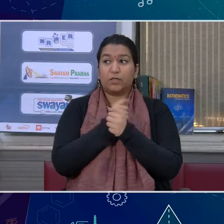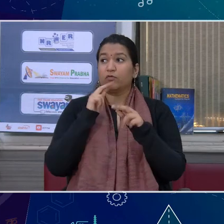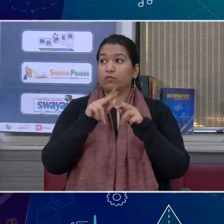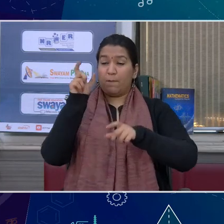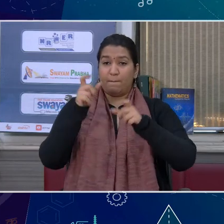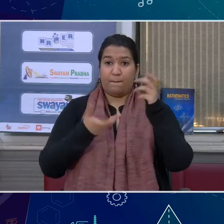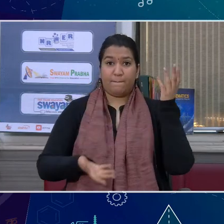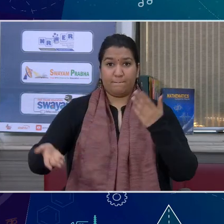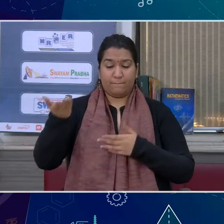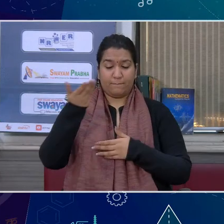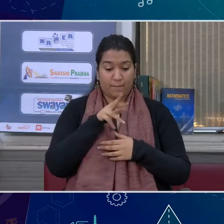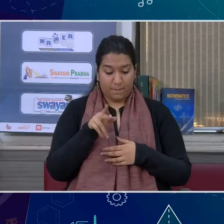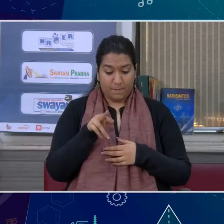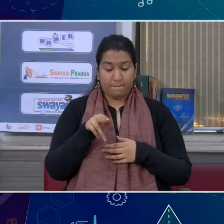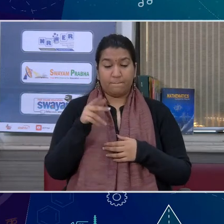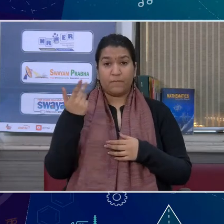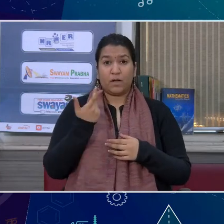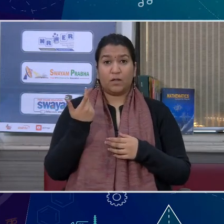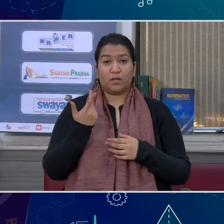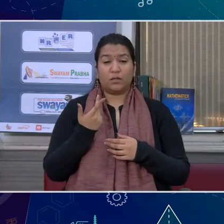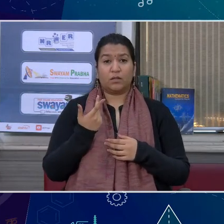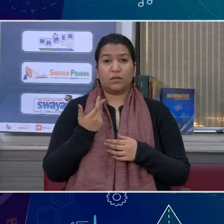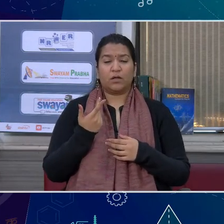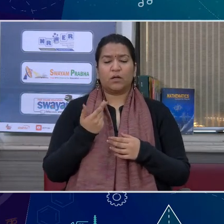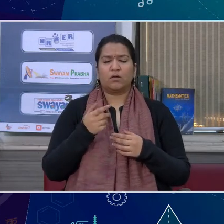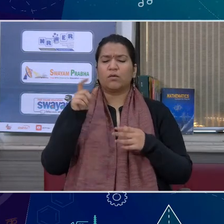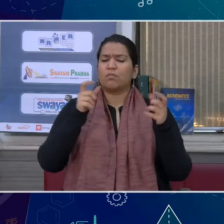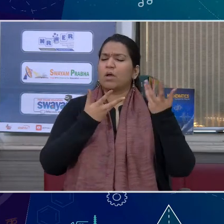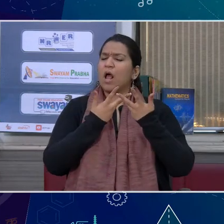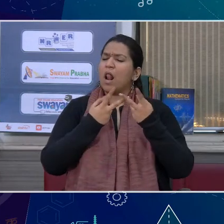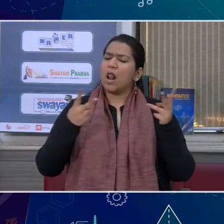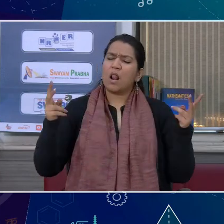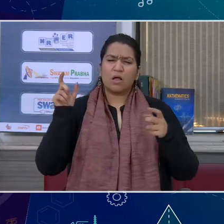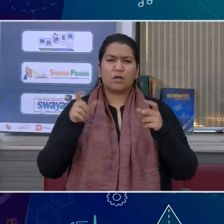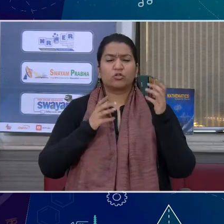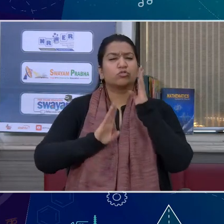जिनको चूकर, अब यहां जंकृत शब्द आता है, जंकृत का मतब जंकार से बना है,